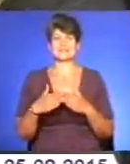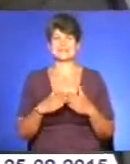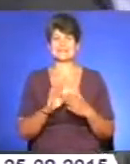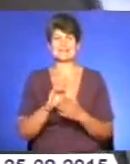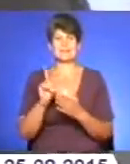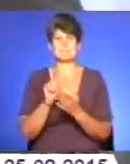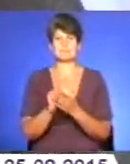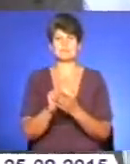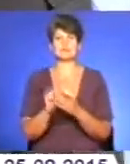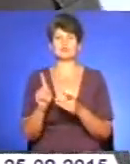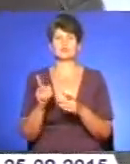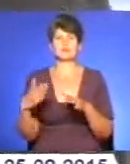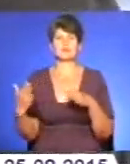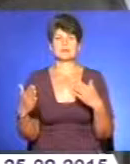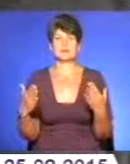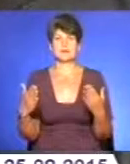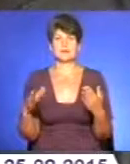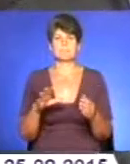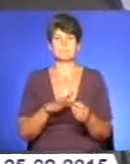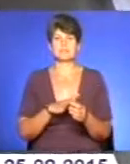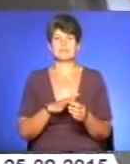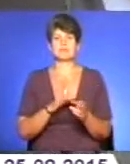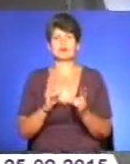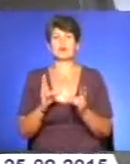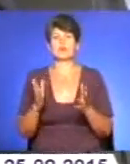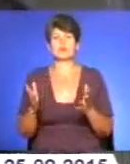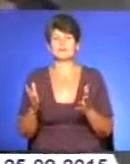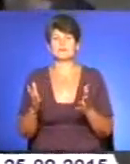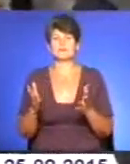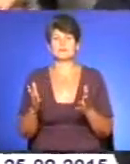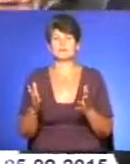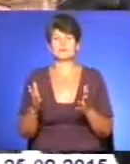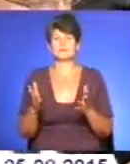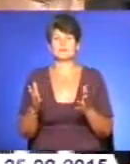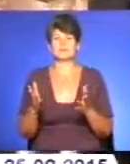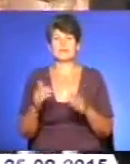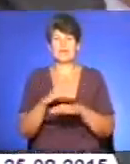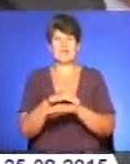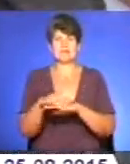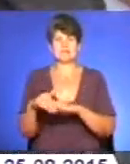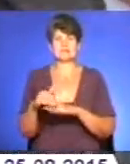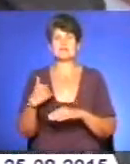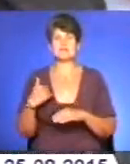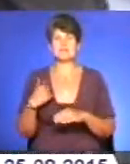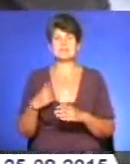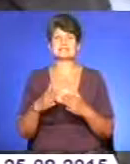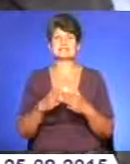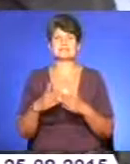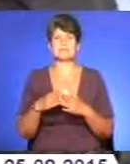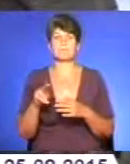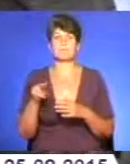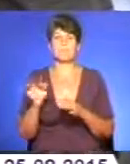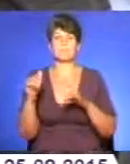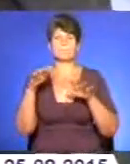необязливо, щоб между країнами була якась нибудь границя. Ми – соседи по